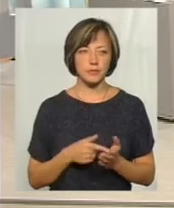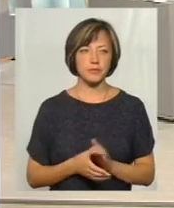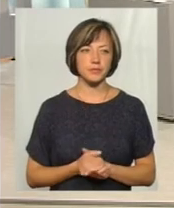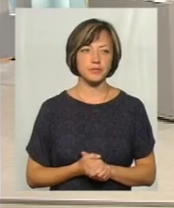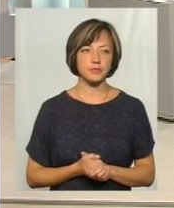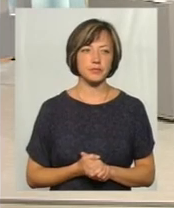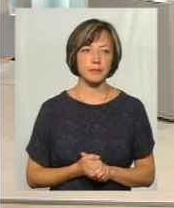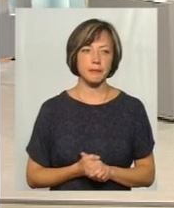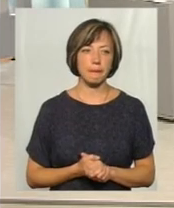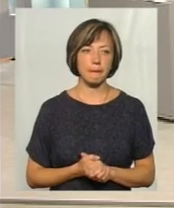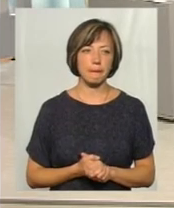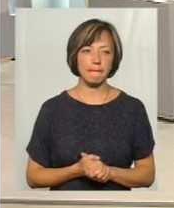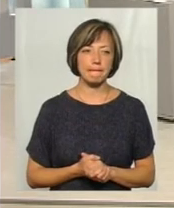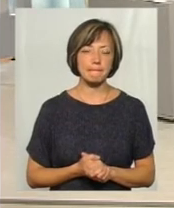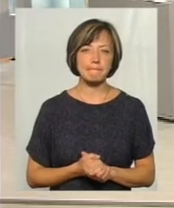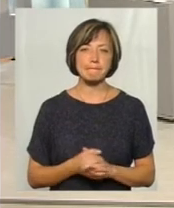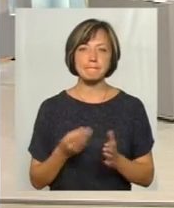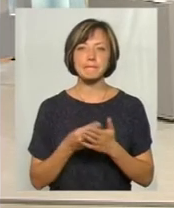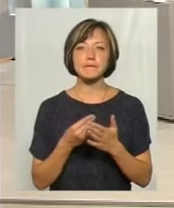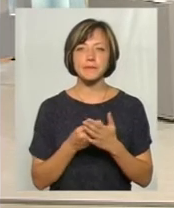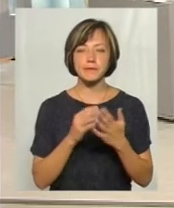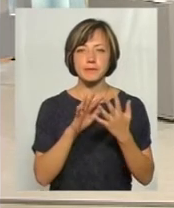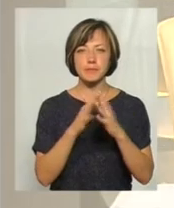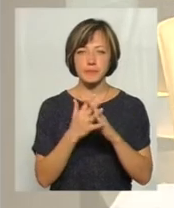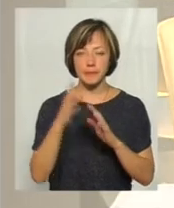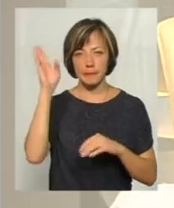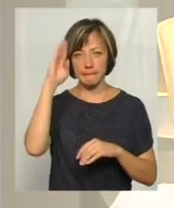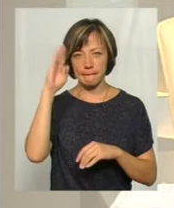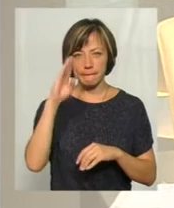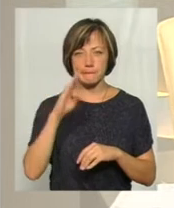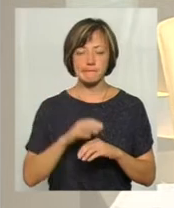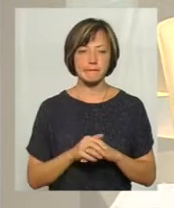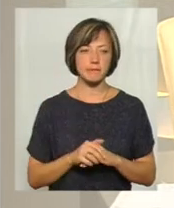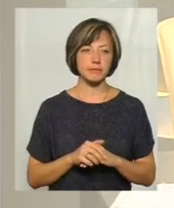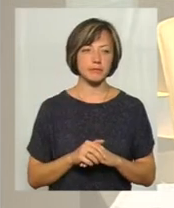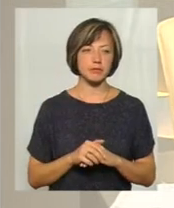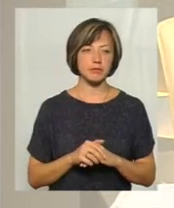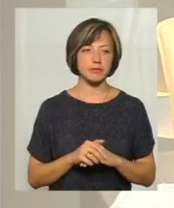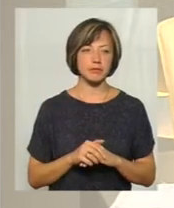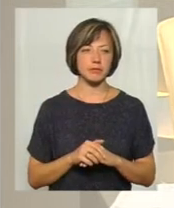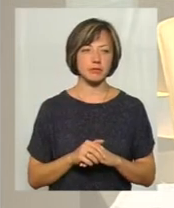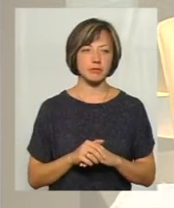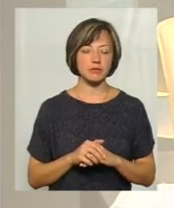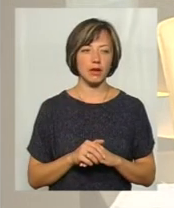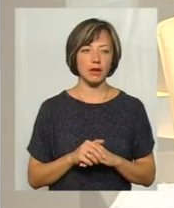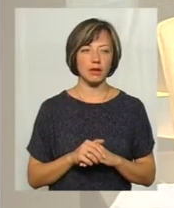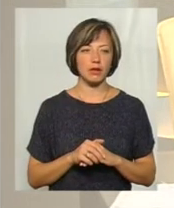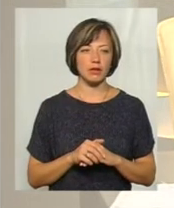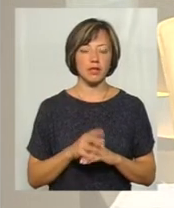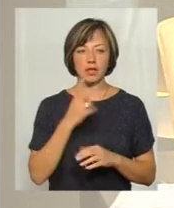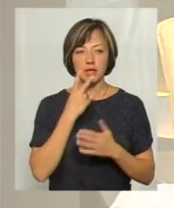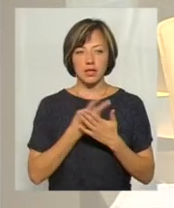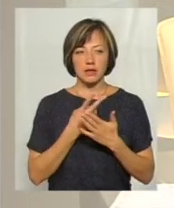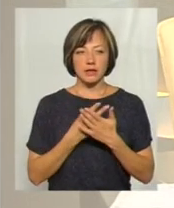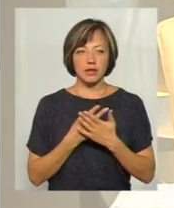Я не розумію. така сама ціна на воду, як в селах, так і у нестах? Чому? дивіться.